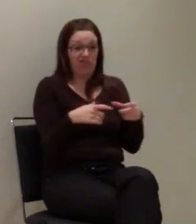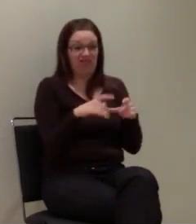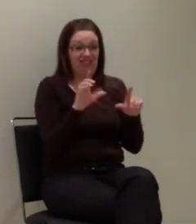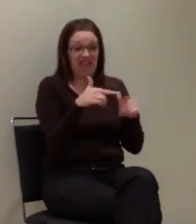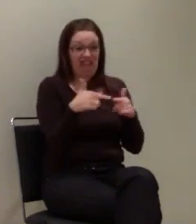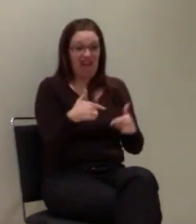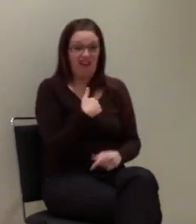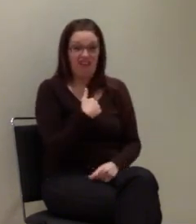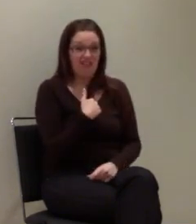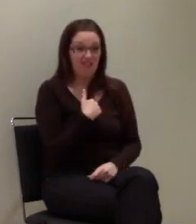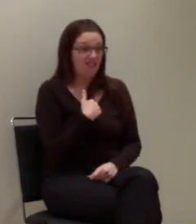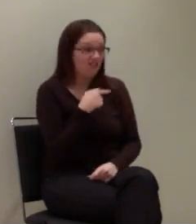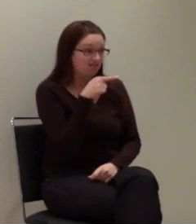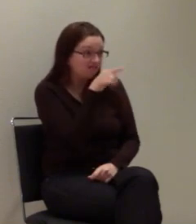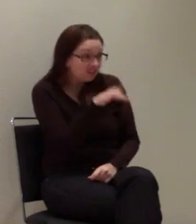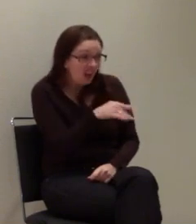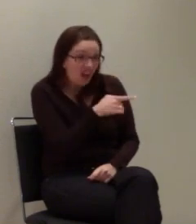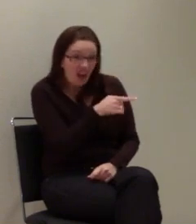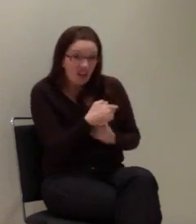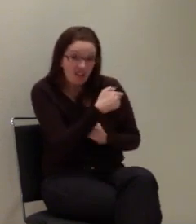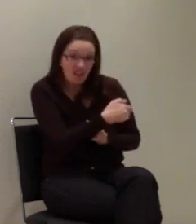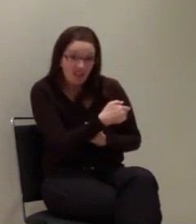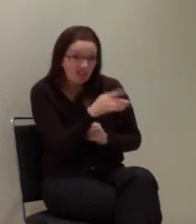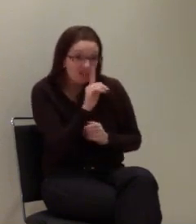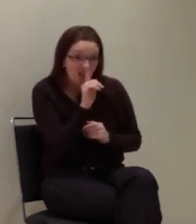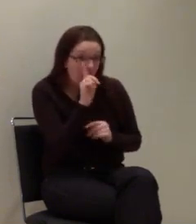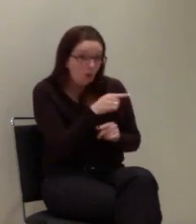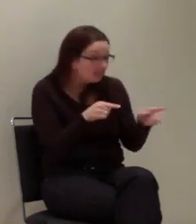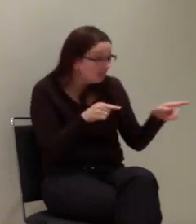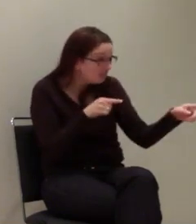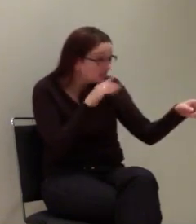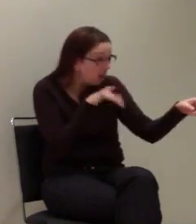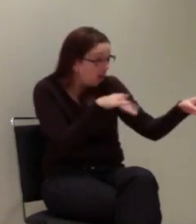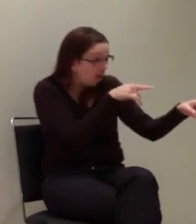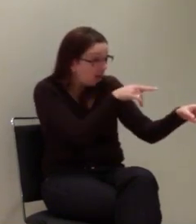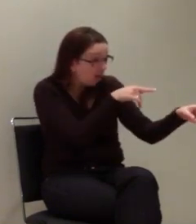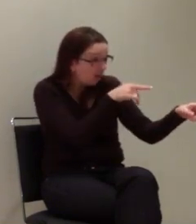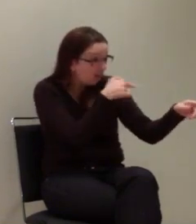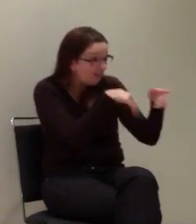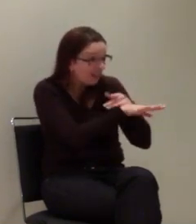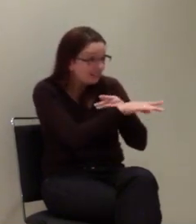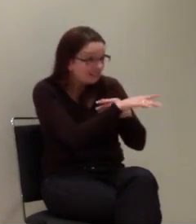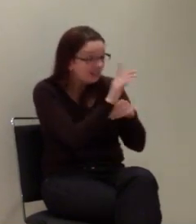Kerstin, bei dir hat Faktgerät noch? Hat auch keins mehr? Sascha, hast du ein Faktgerät zu Hause?